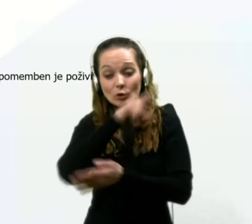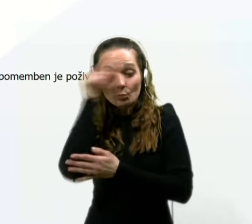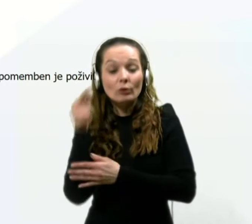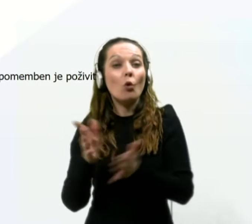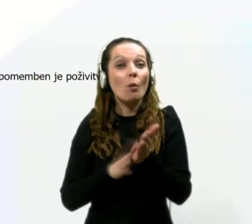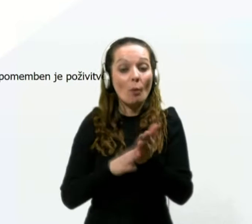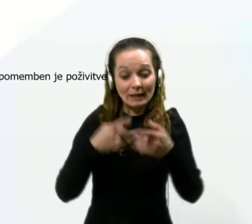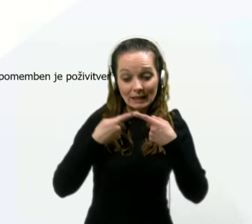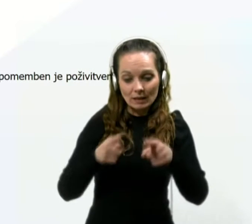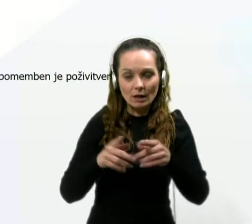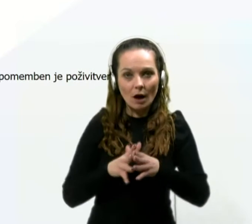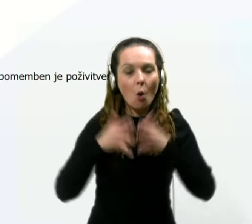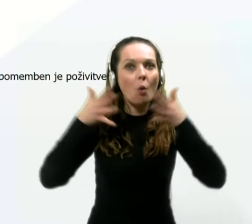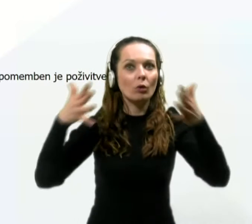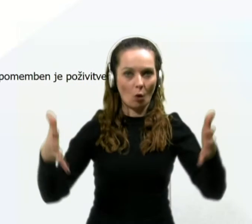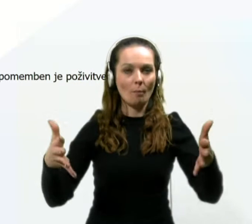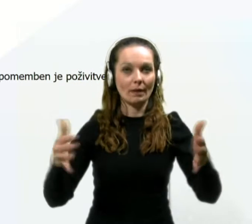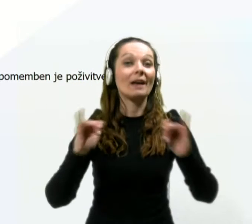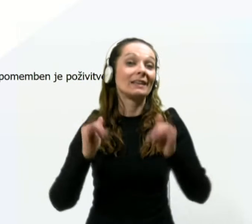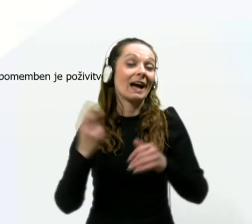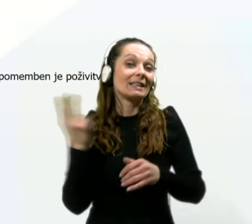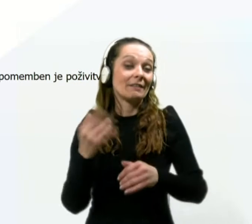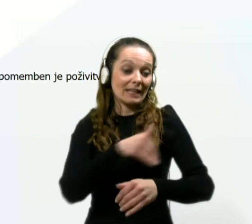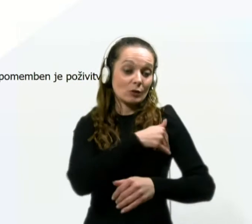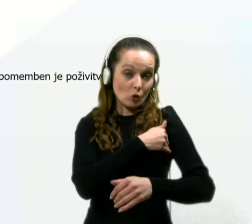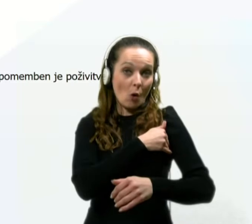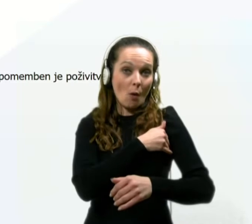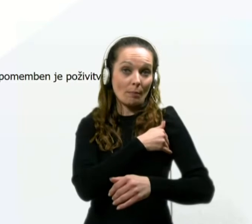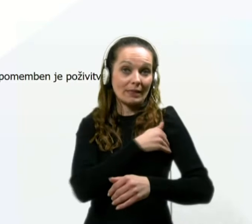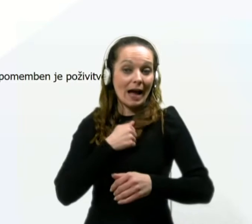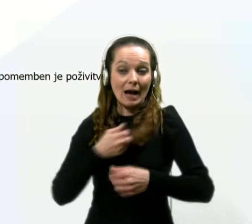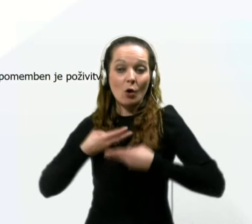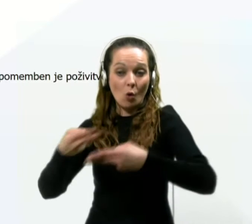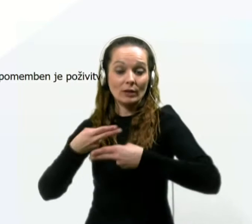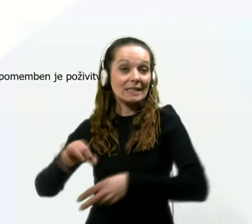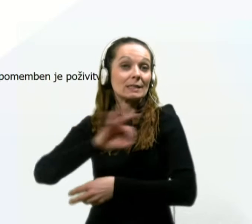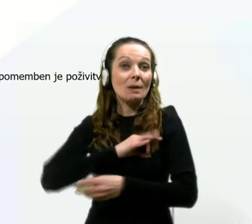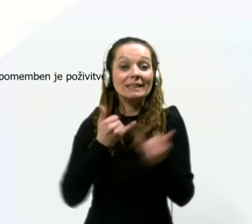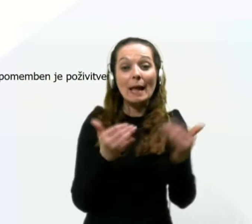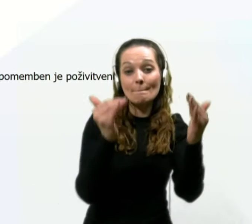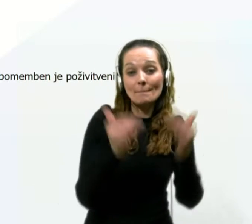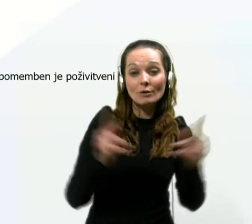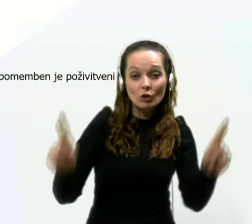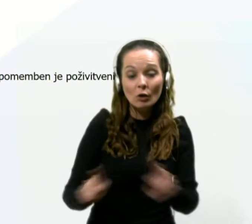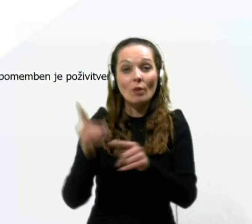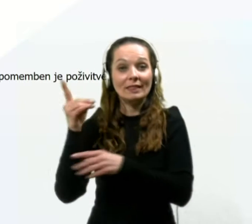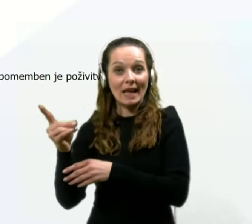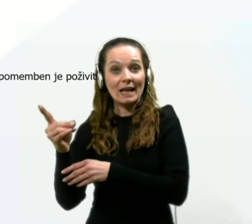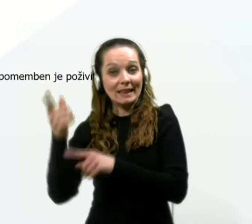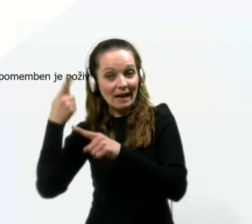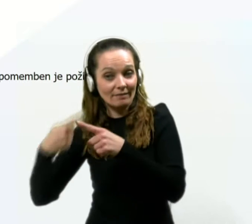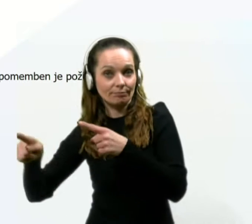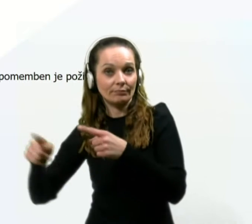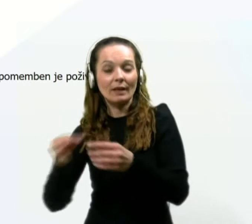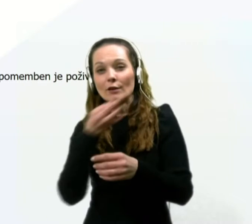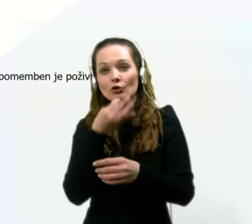kar pomeni, razlika je ogromna. Vendar pa je stopne hospitalizacij in smrti predvsej manjša, kot v deltavalu. Če smo